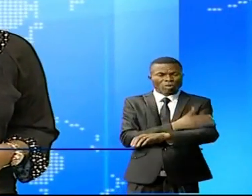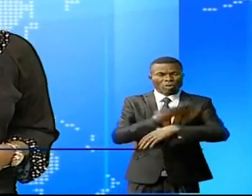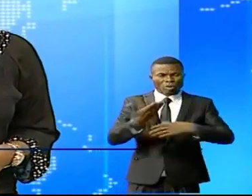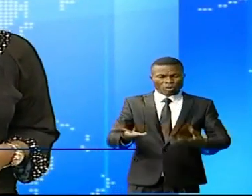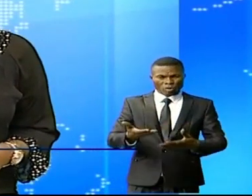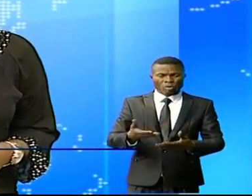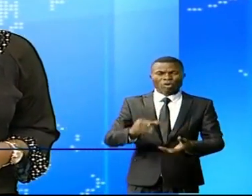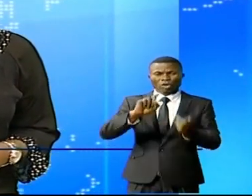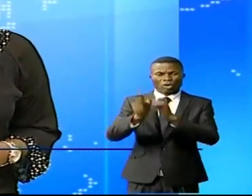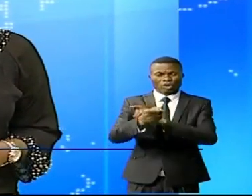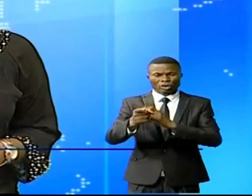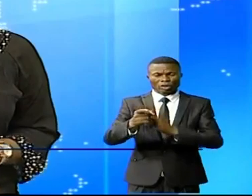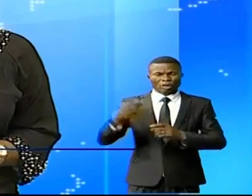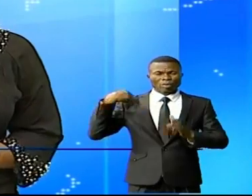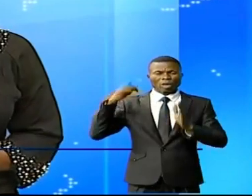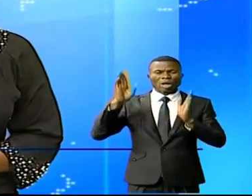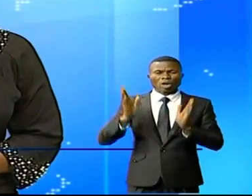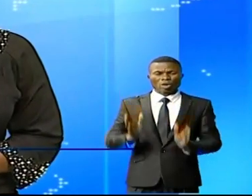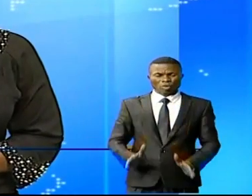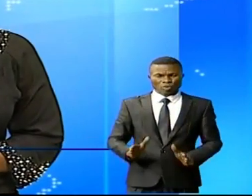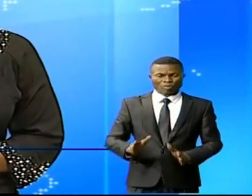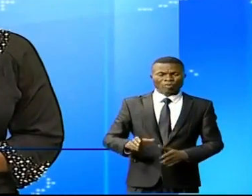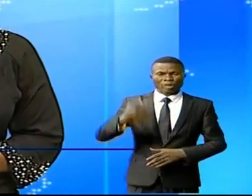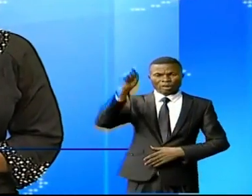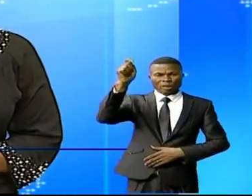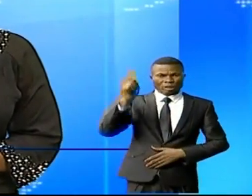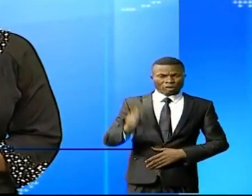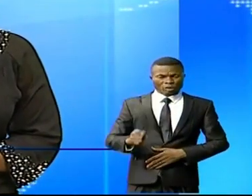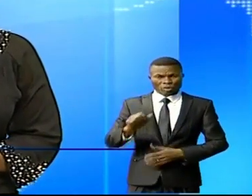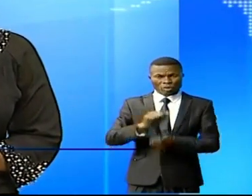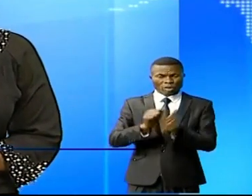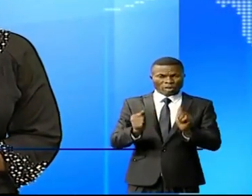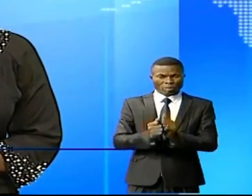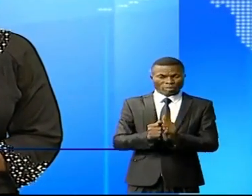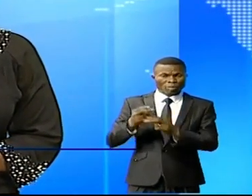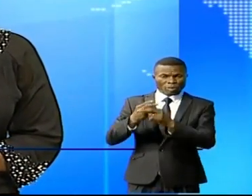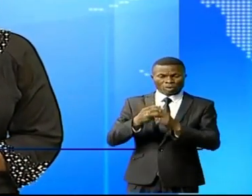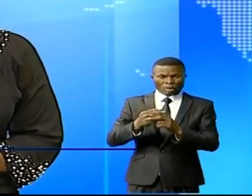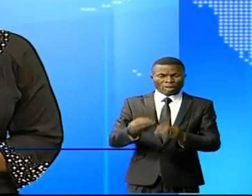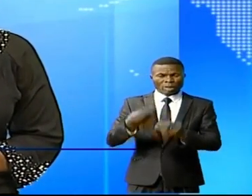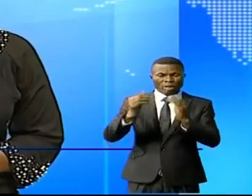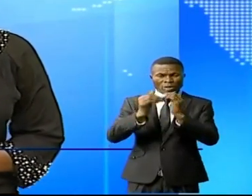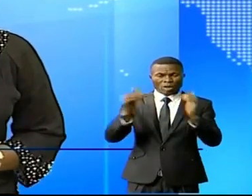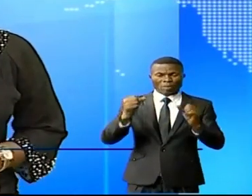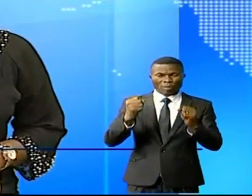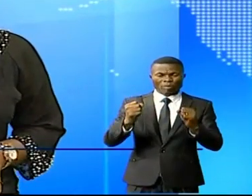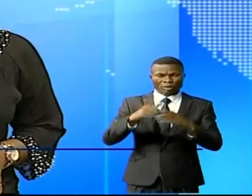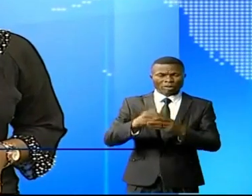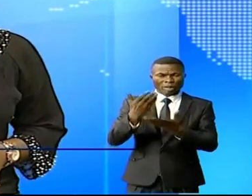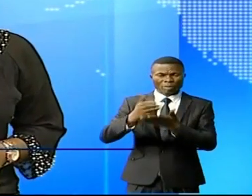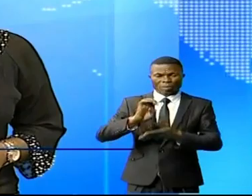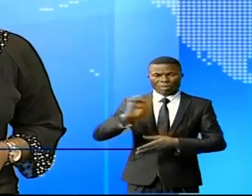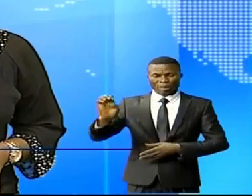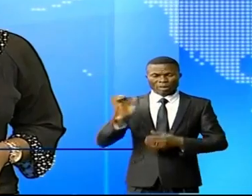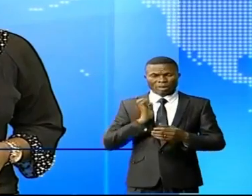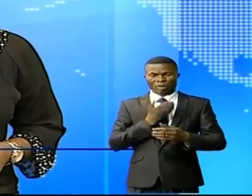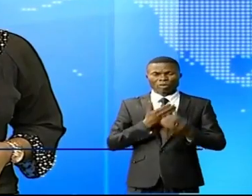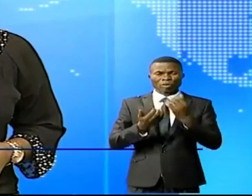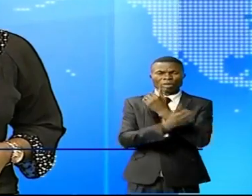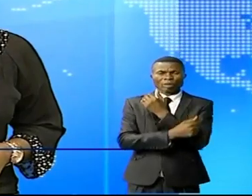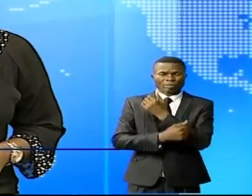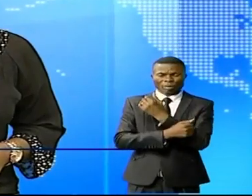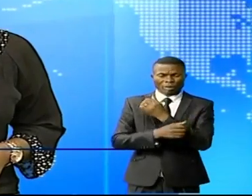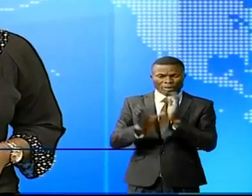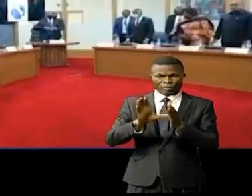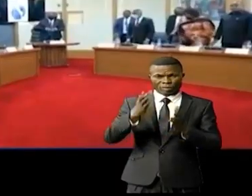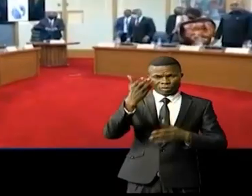de siège et les mesures sécuritaires qui déclenchera une paix durable dans l'est du pays. Patti Toundongo